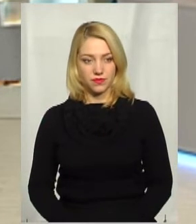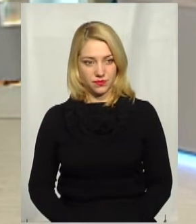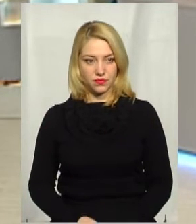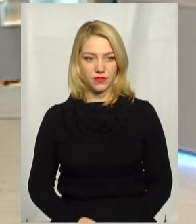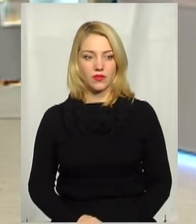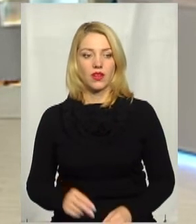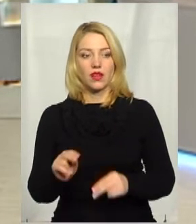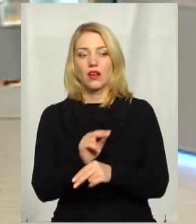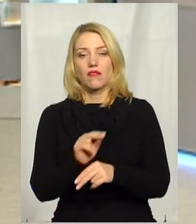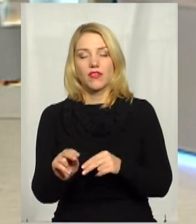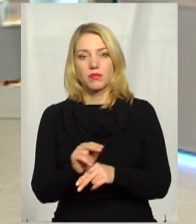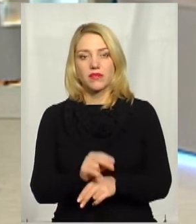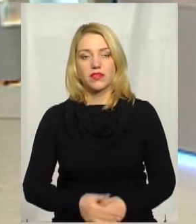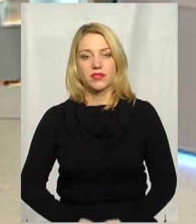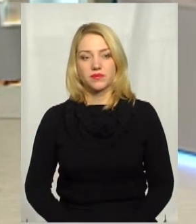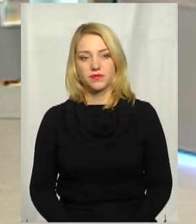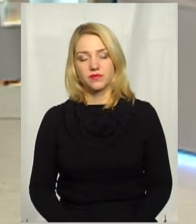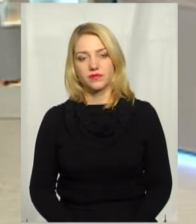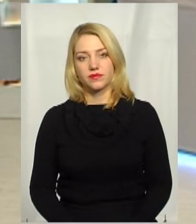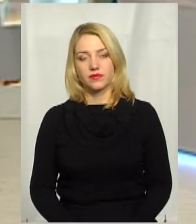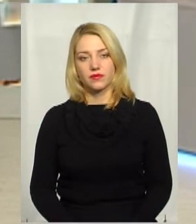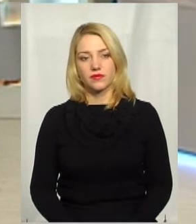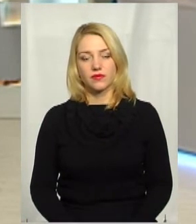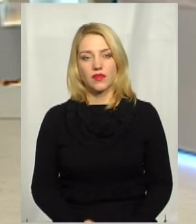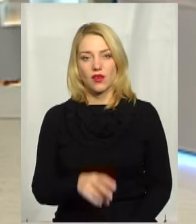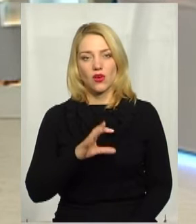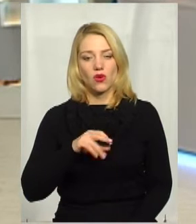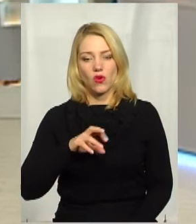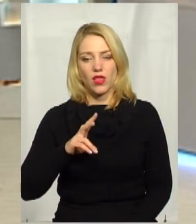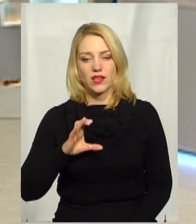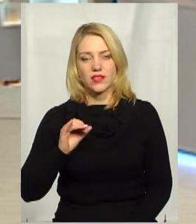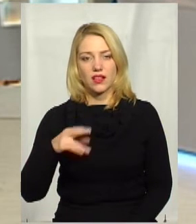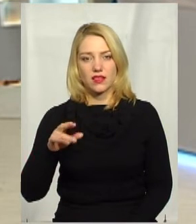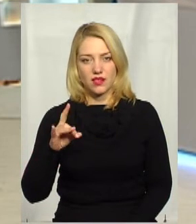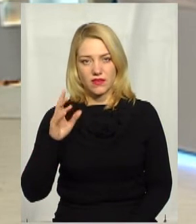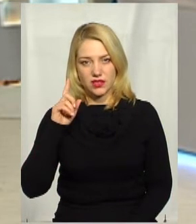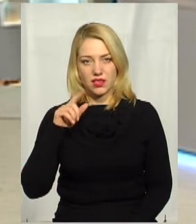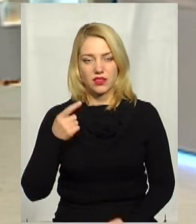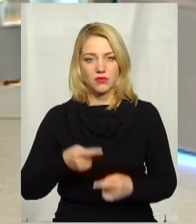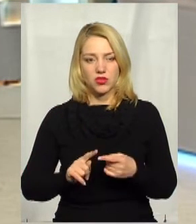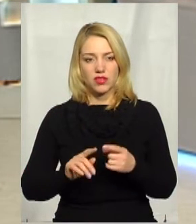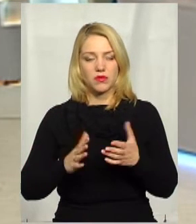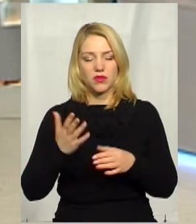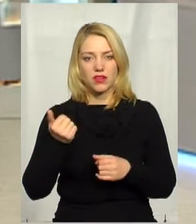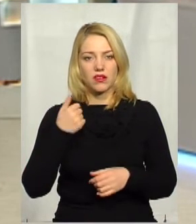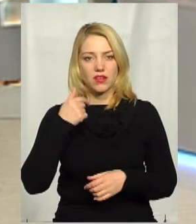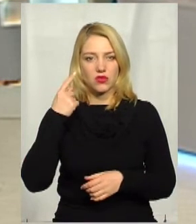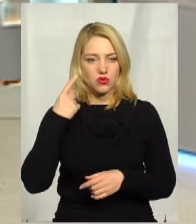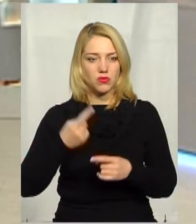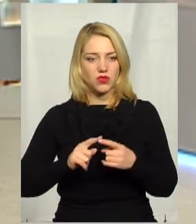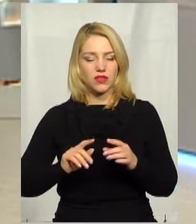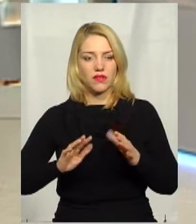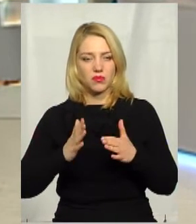Виправити. Да, виправити, да. Пане Олександре, ви знаєте про цей випадок? Так, я чув про цей випадок, але ж